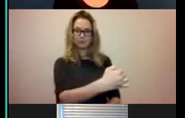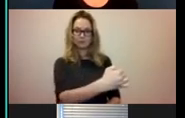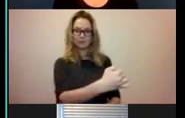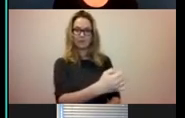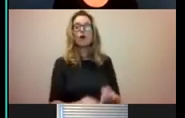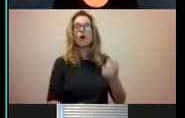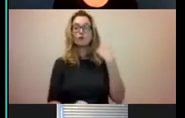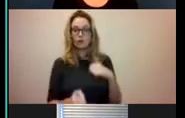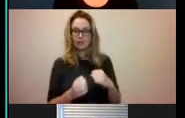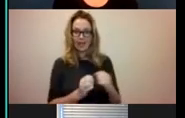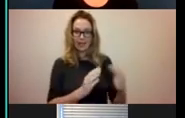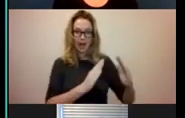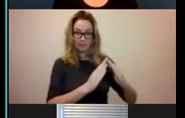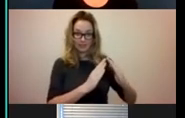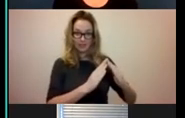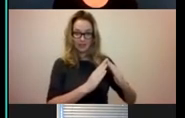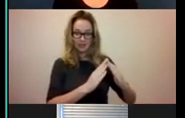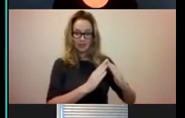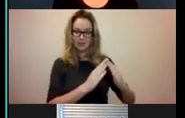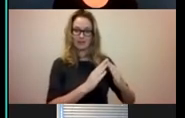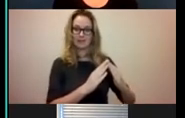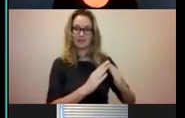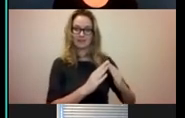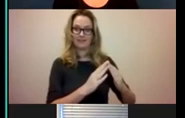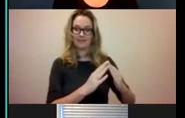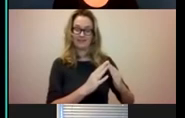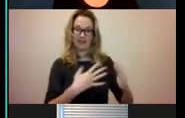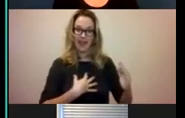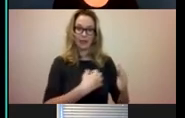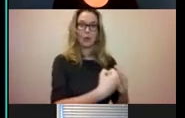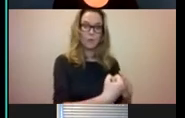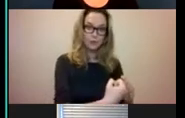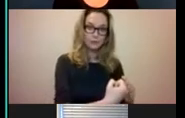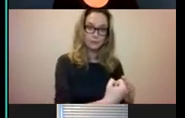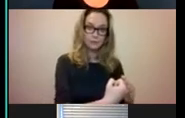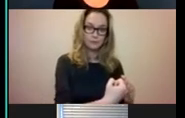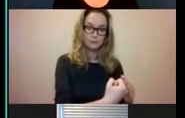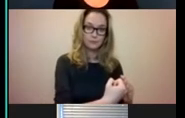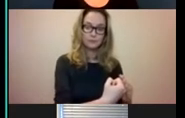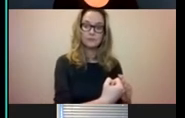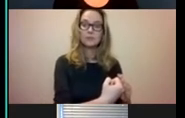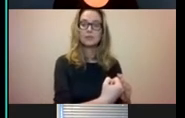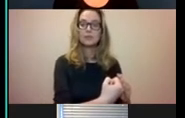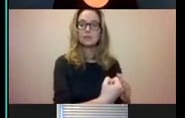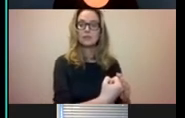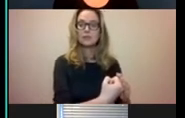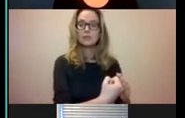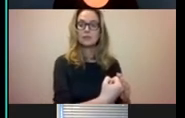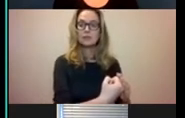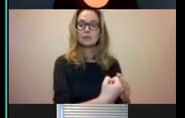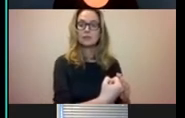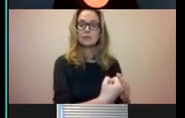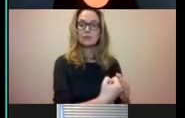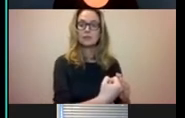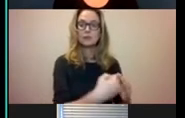april, hebben ze mij in dienst genomen. En ik werk nu, ik heb eigenlijk